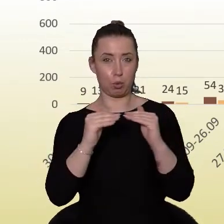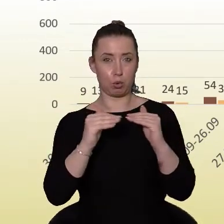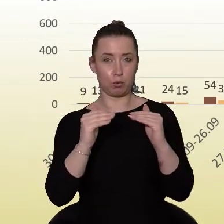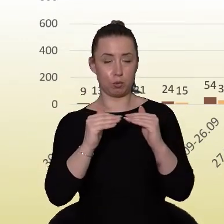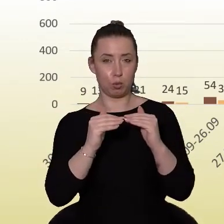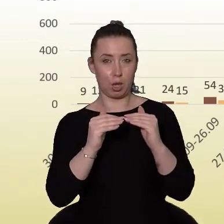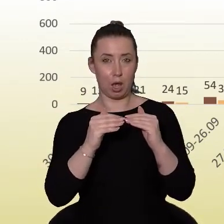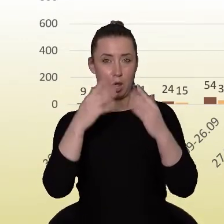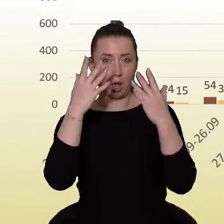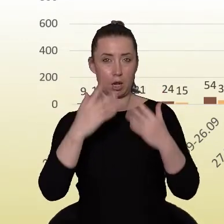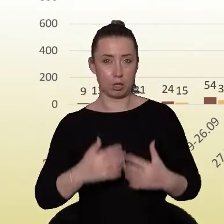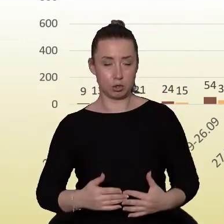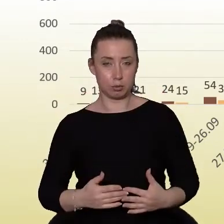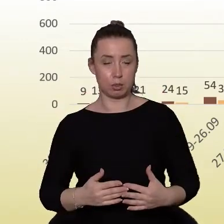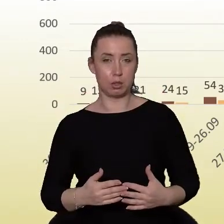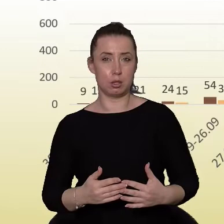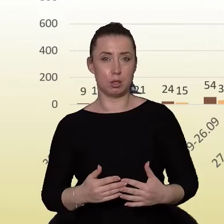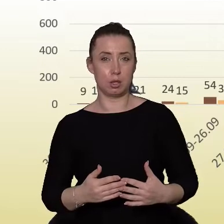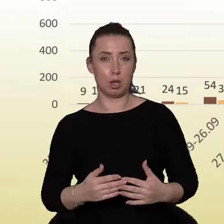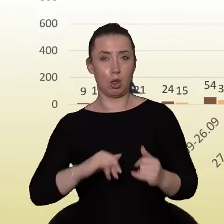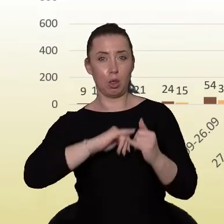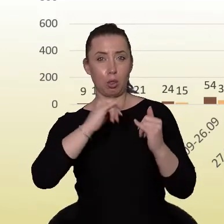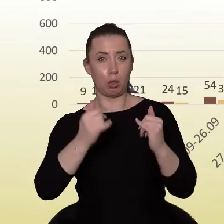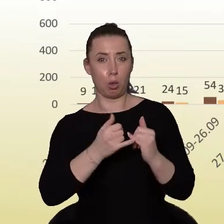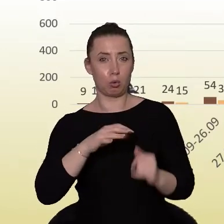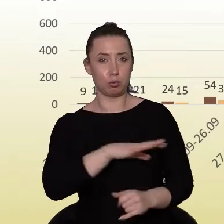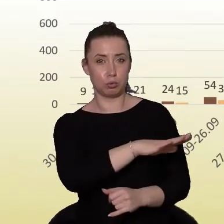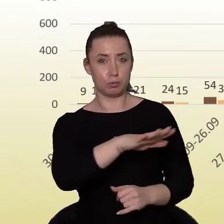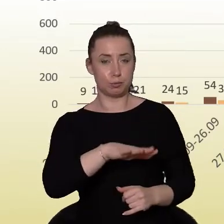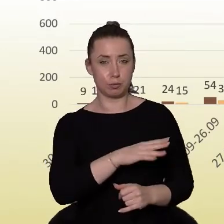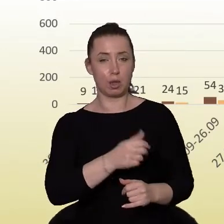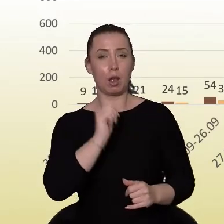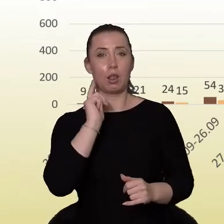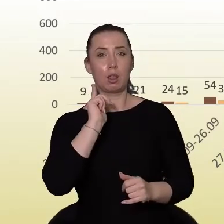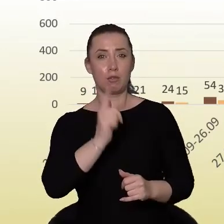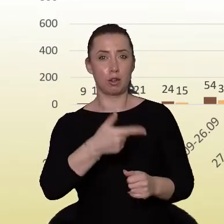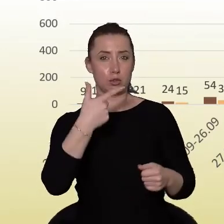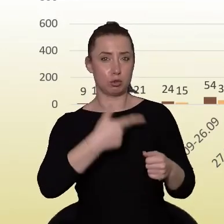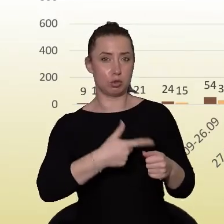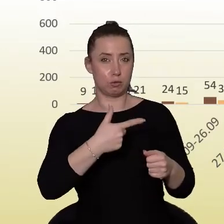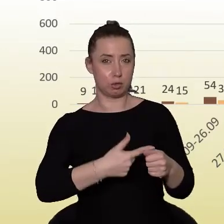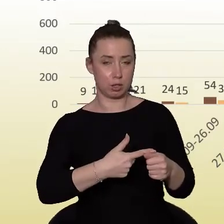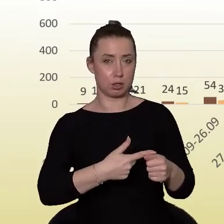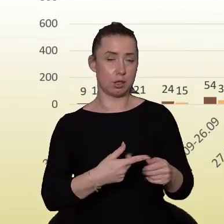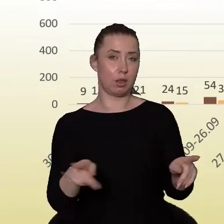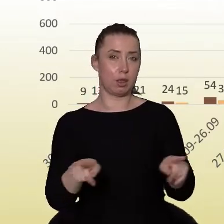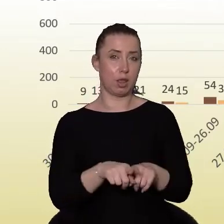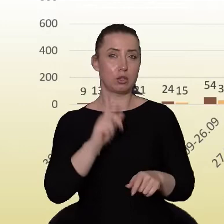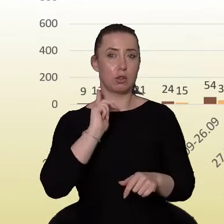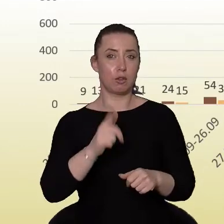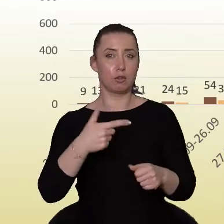dotyczące zakażeń SARS-CoV-2 w Toruniu w roku 2020 i 2021